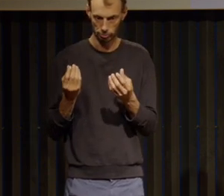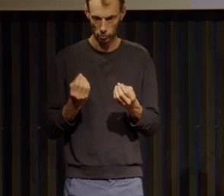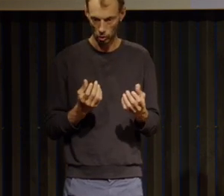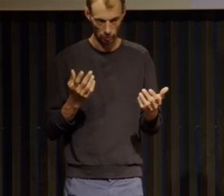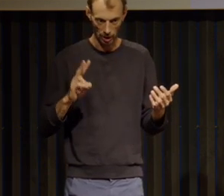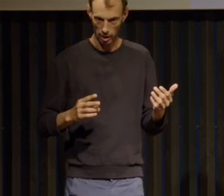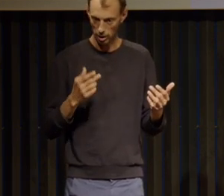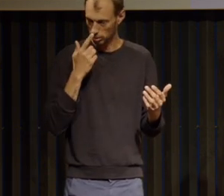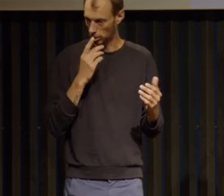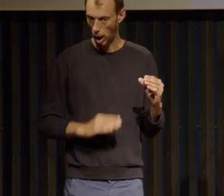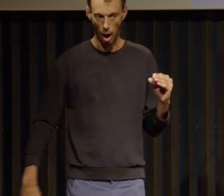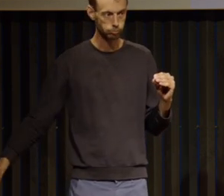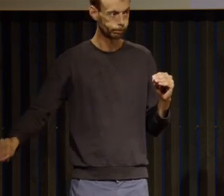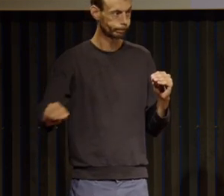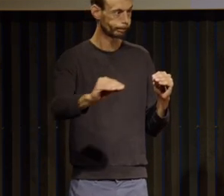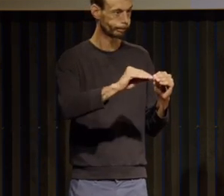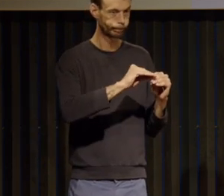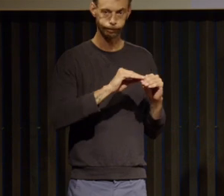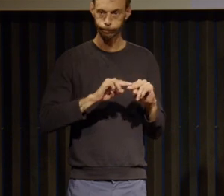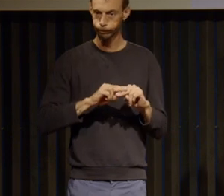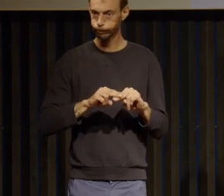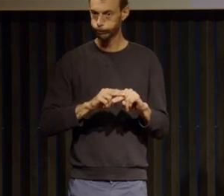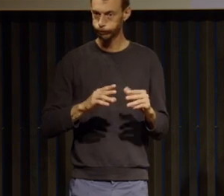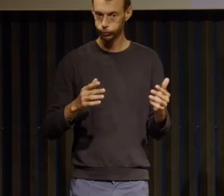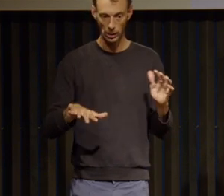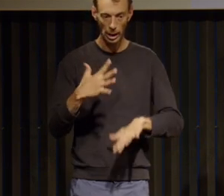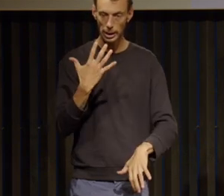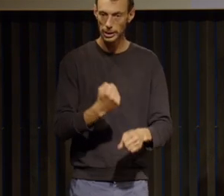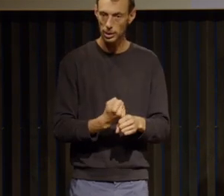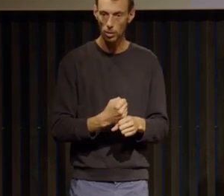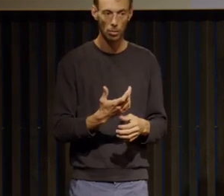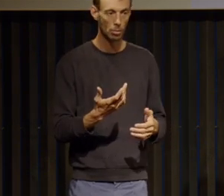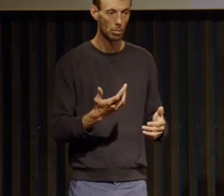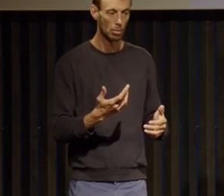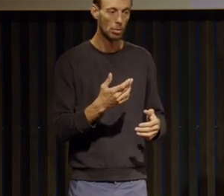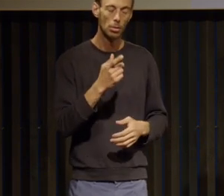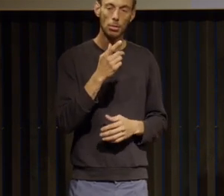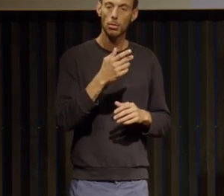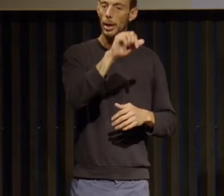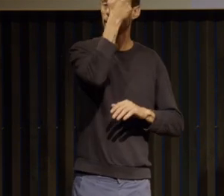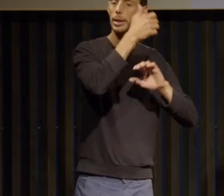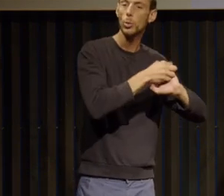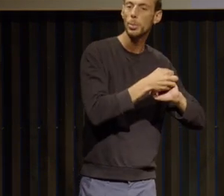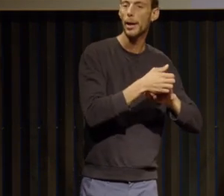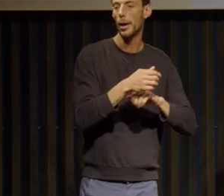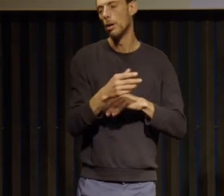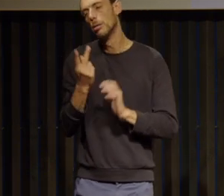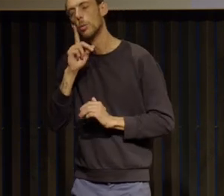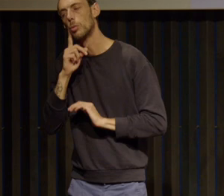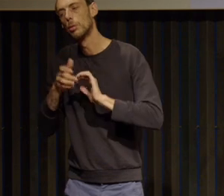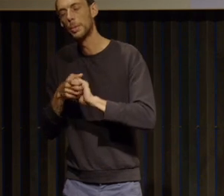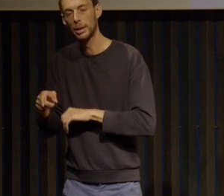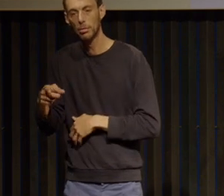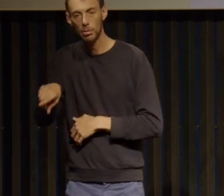intersidéral en fait autour de moi à 15 ans mes copains et puis mes copines surtout comprenaient pas ce qui se passait beaucoup ont